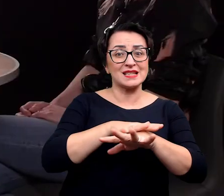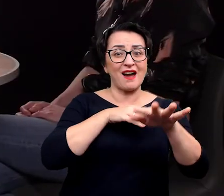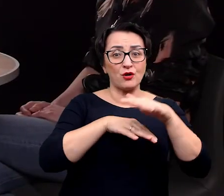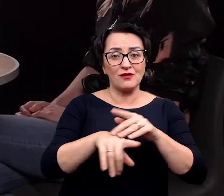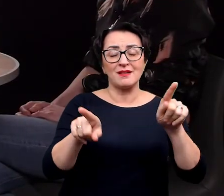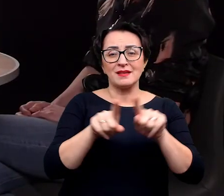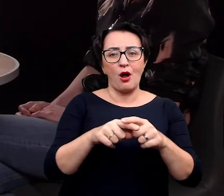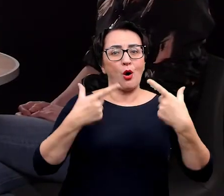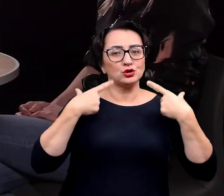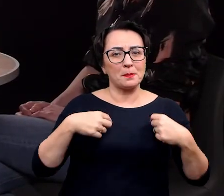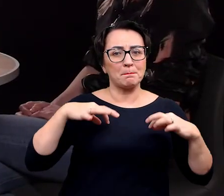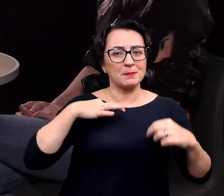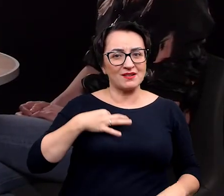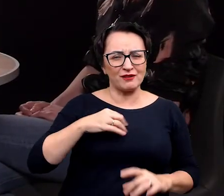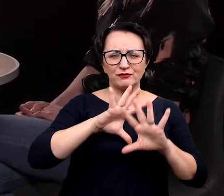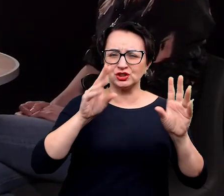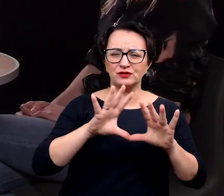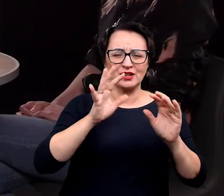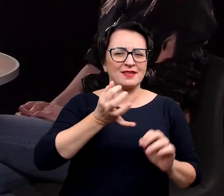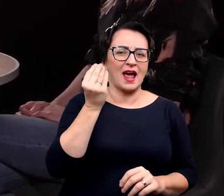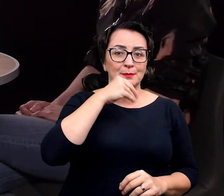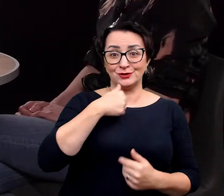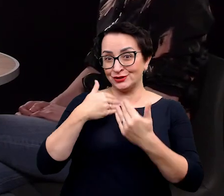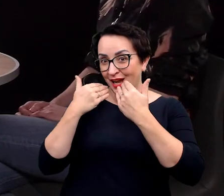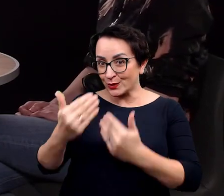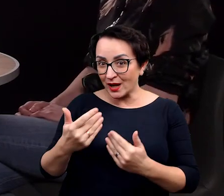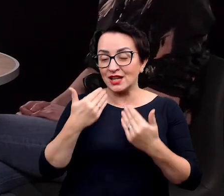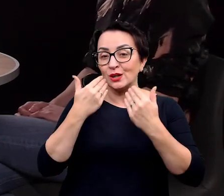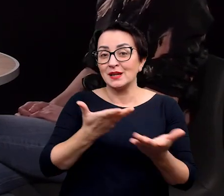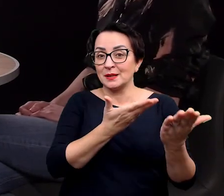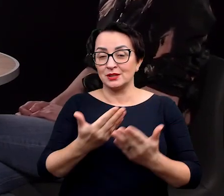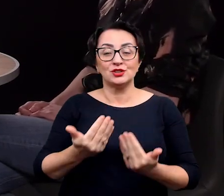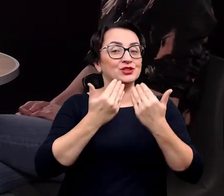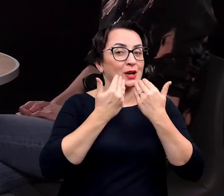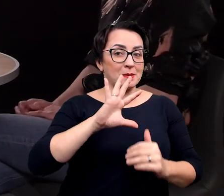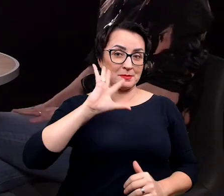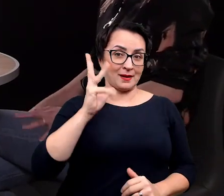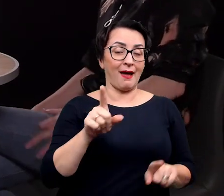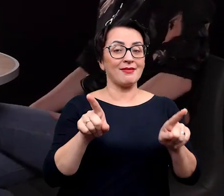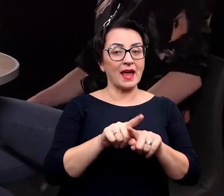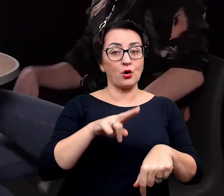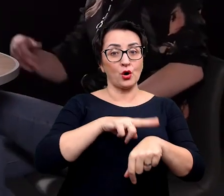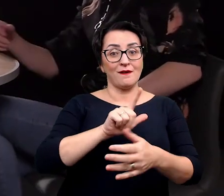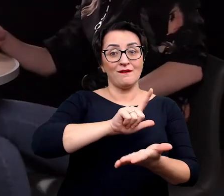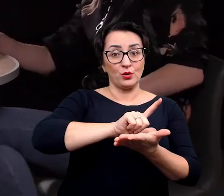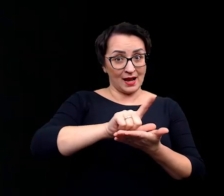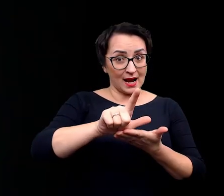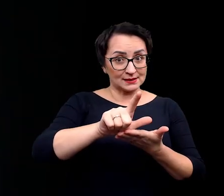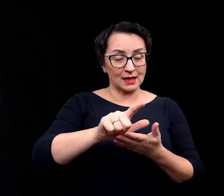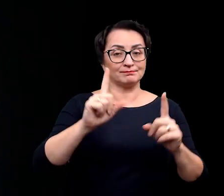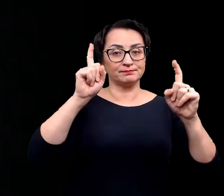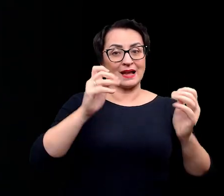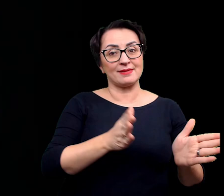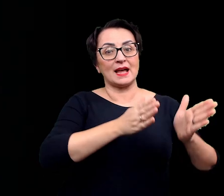zawodowo i osobiście wszystkiego, wszystkiego. Bardzo ci dziękuję i dzięki za zaproszenie. Dziękujemy ślicznie. I o godzinie 12